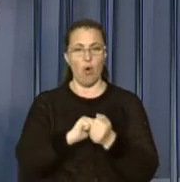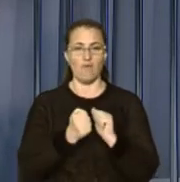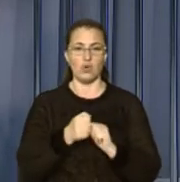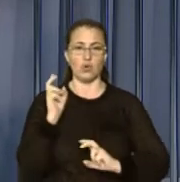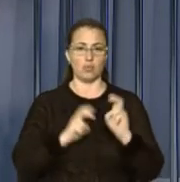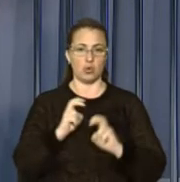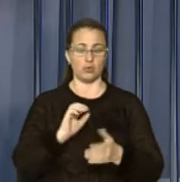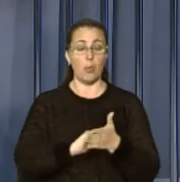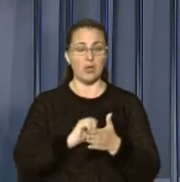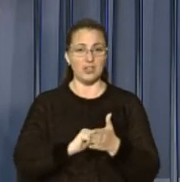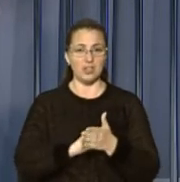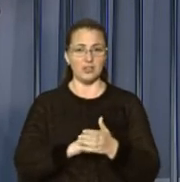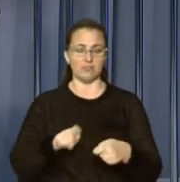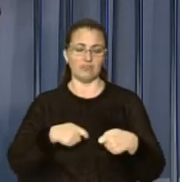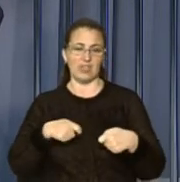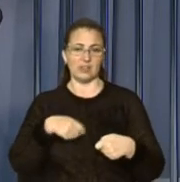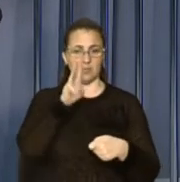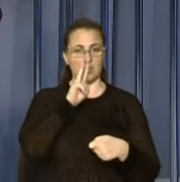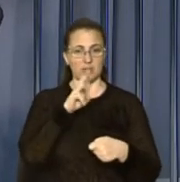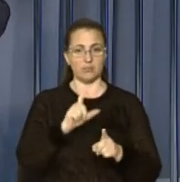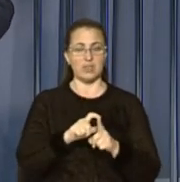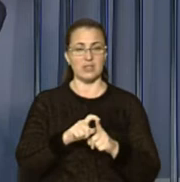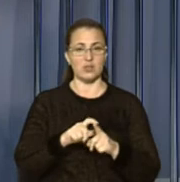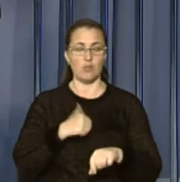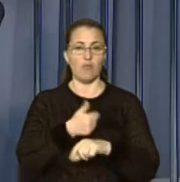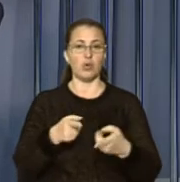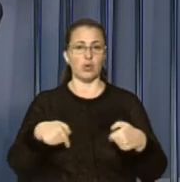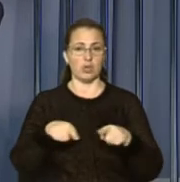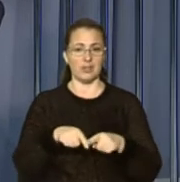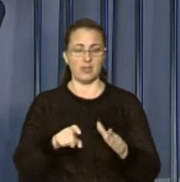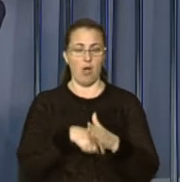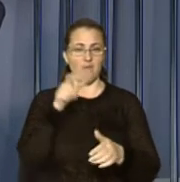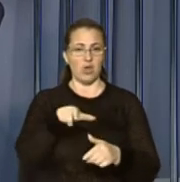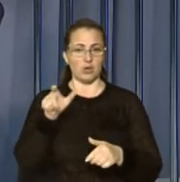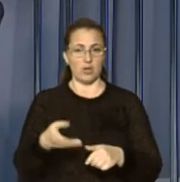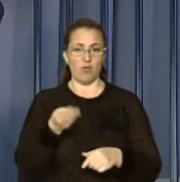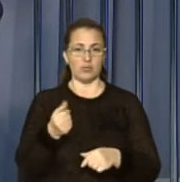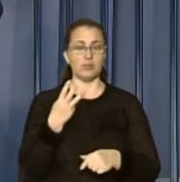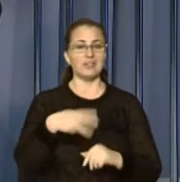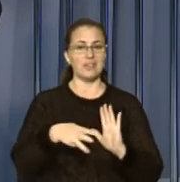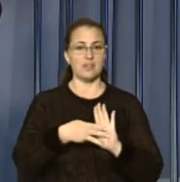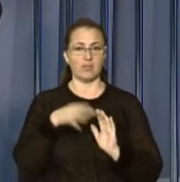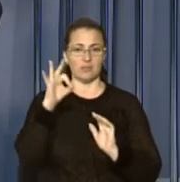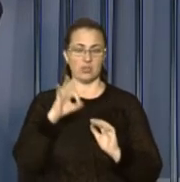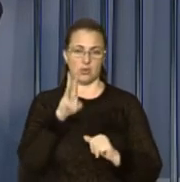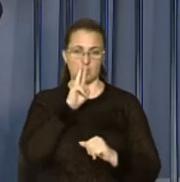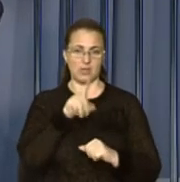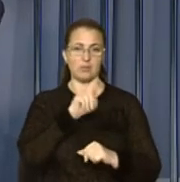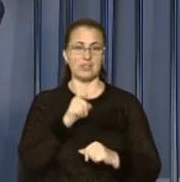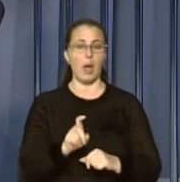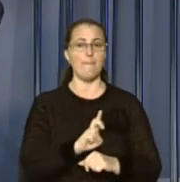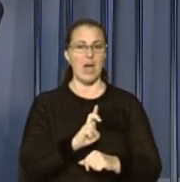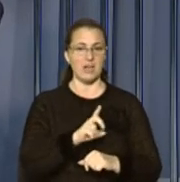Причина – затримка заробітної плати. За словами Олега Турчина, гірнякам виплатили 38% зарплатні за